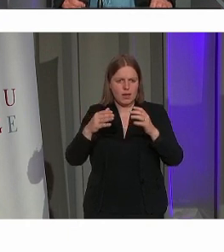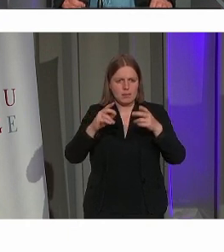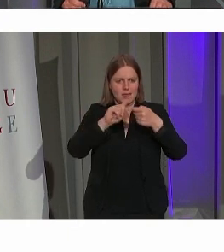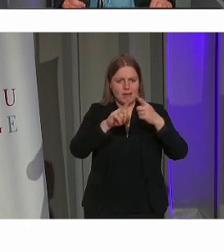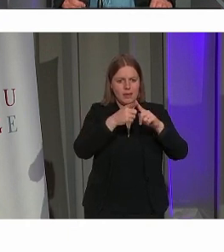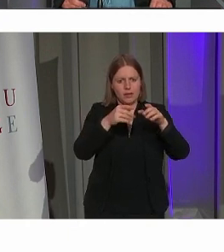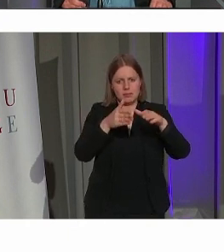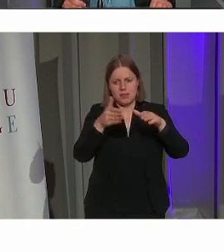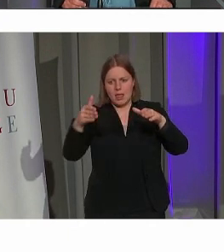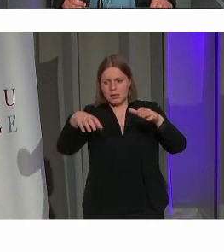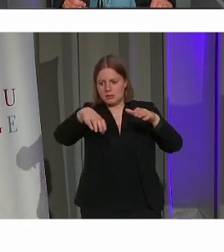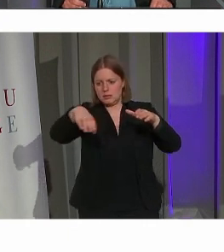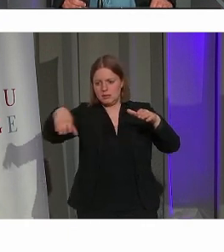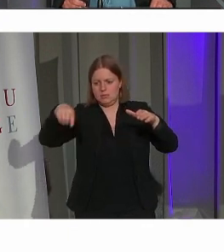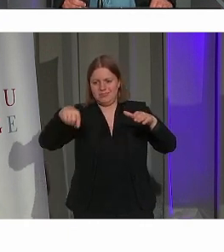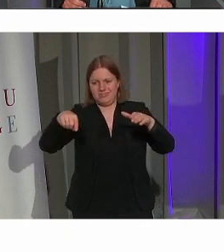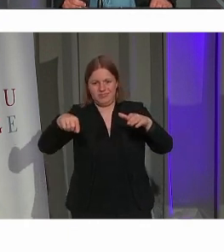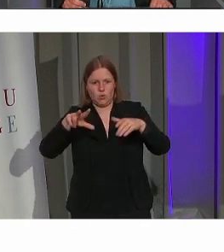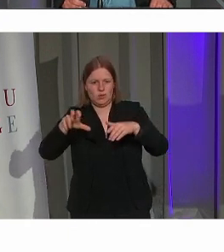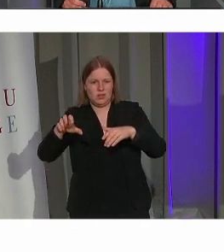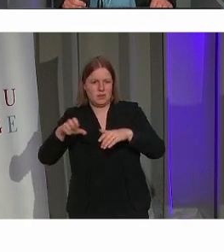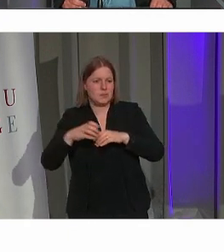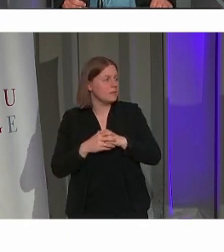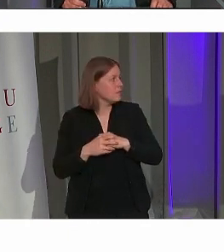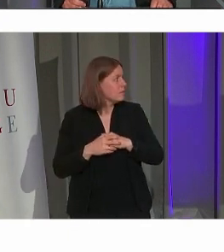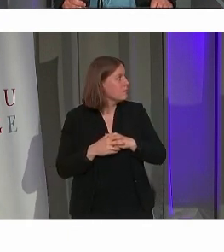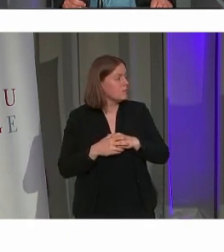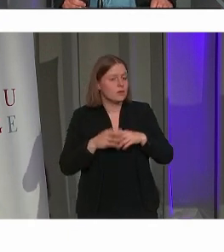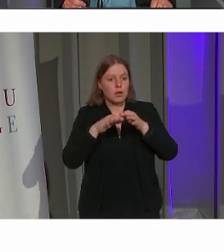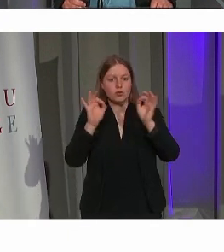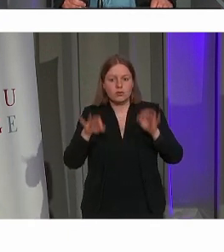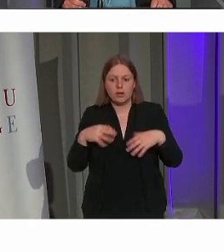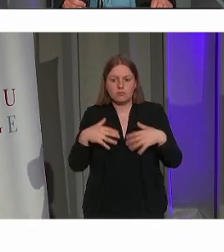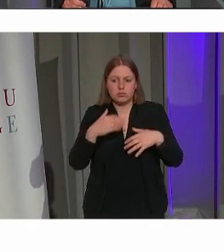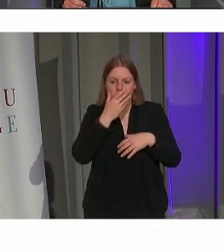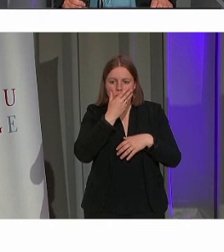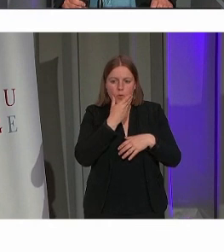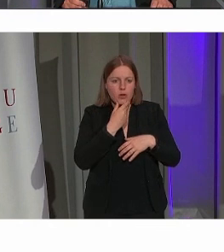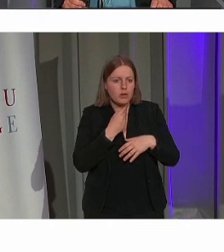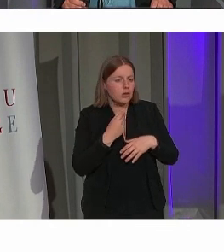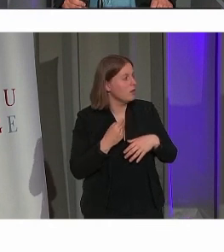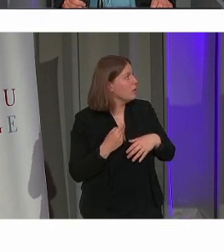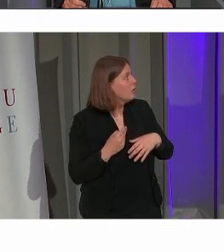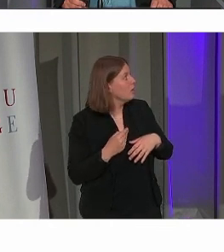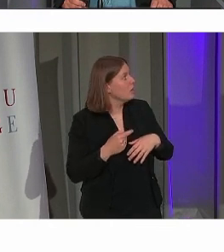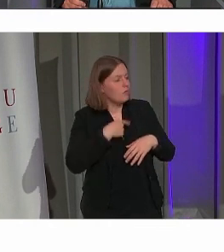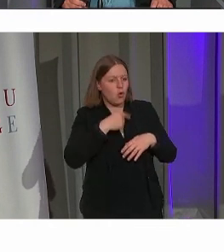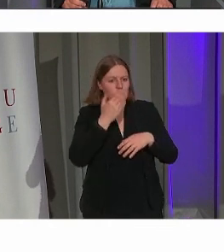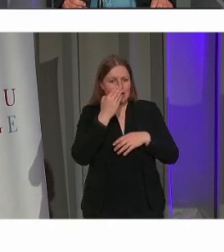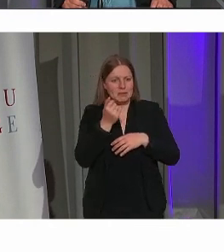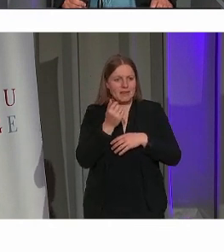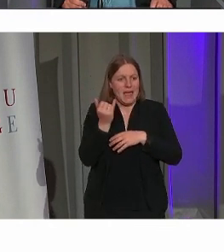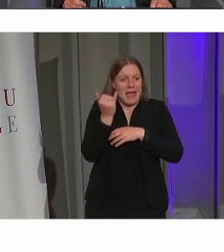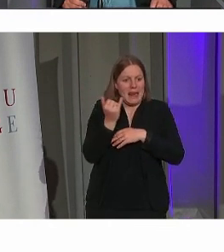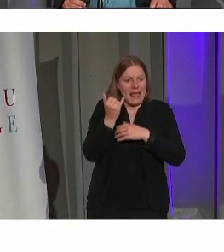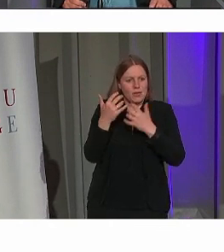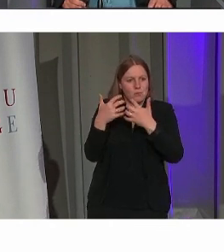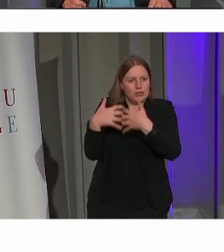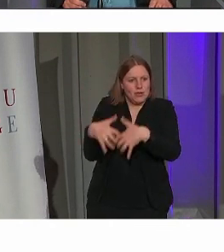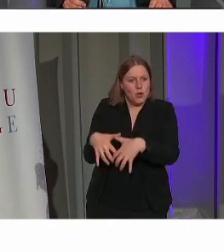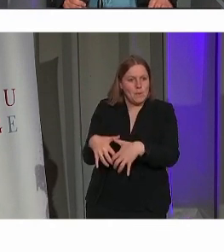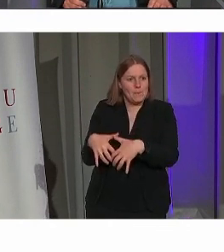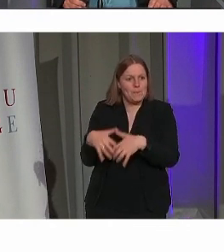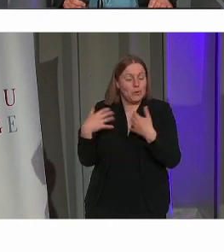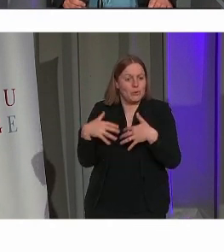Magdalena Kerk. En het resultaat mag er wezen. Wij noemen het bijna een klein museum. Het is eigenlijk